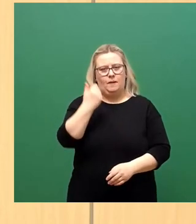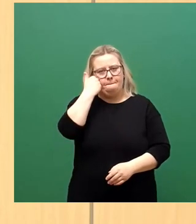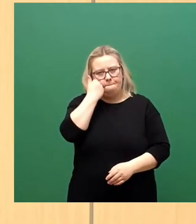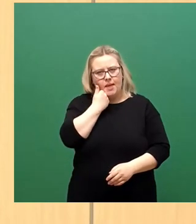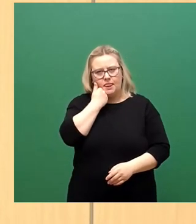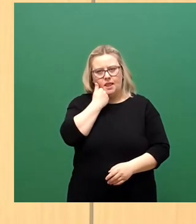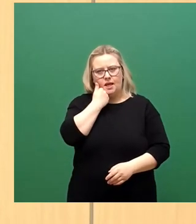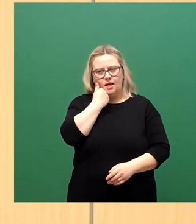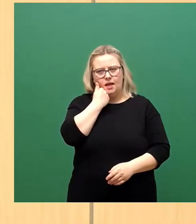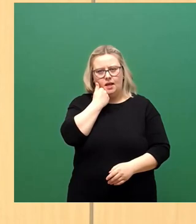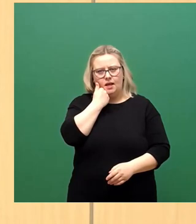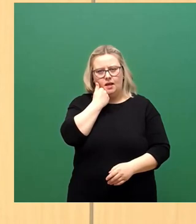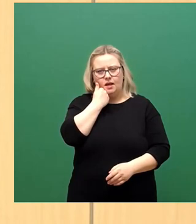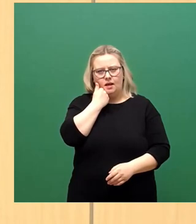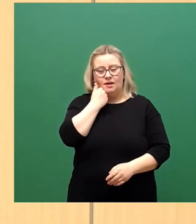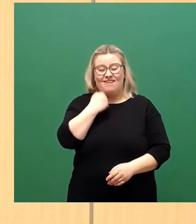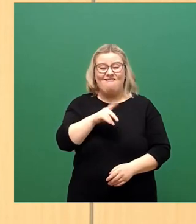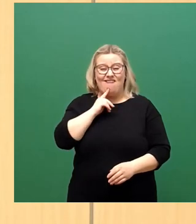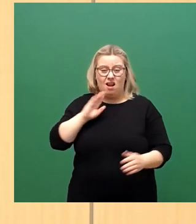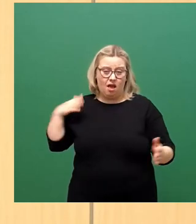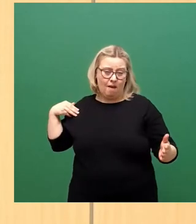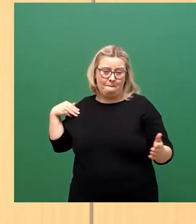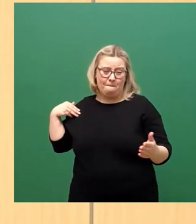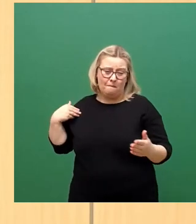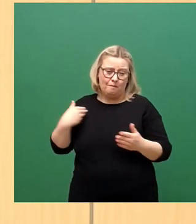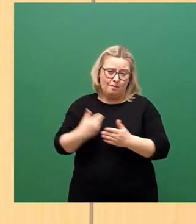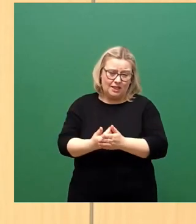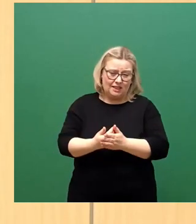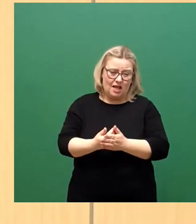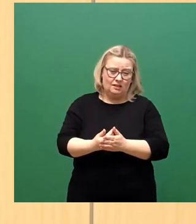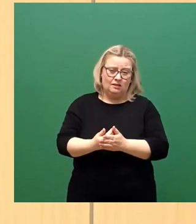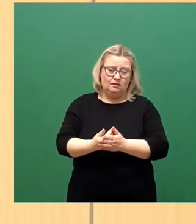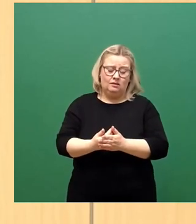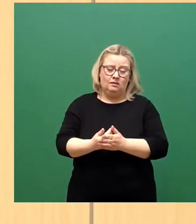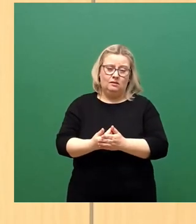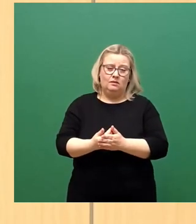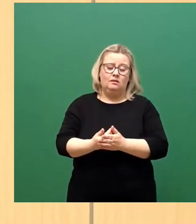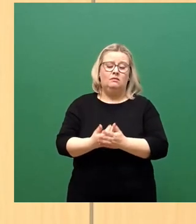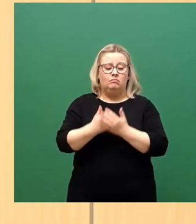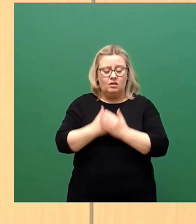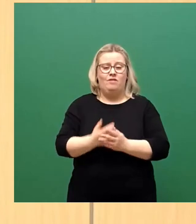zahlreichen Fehlern und Pannen der Vergangenheit Konsequenzen.